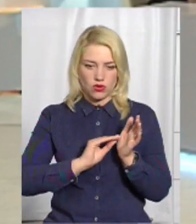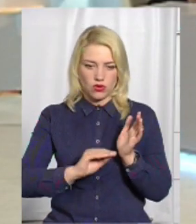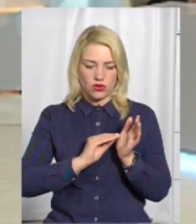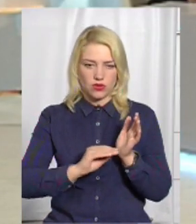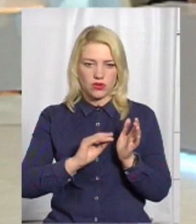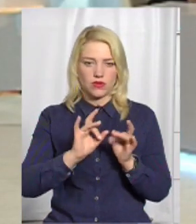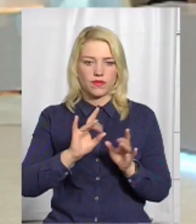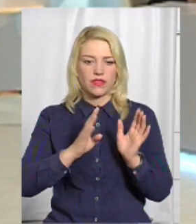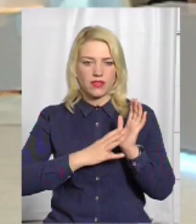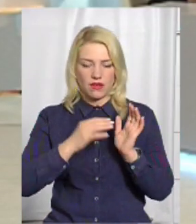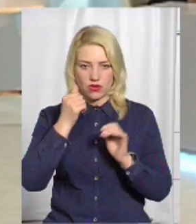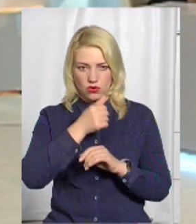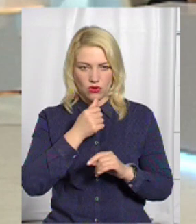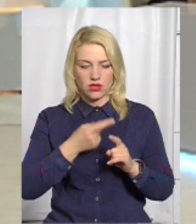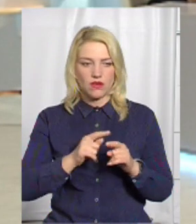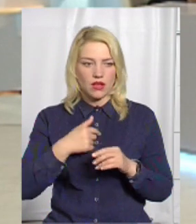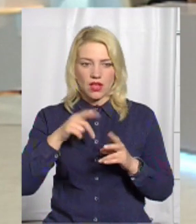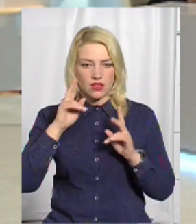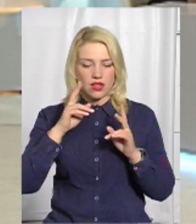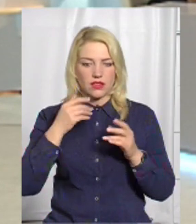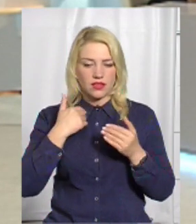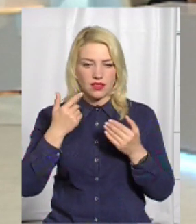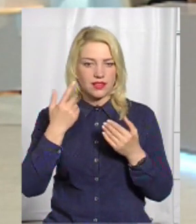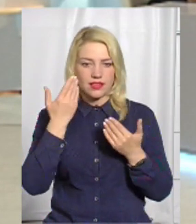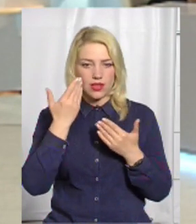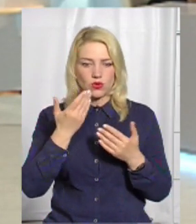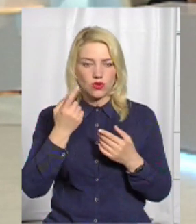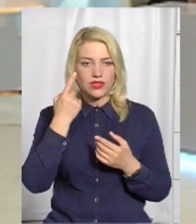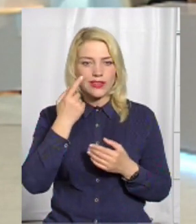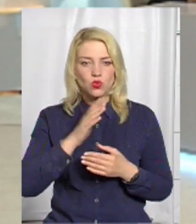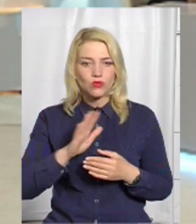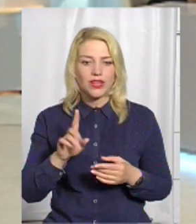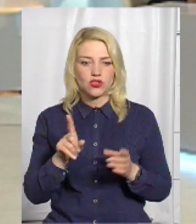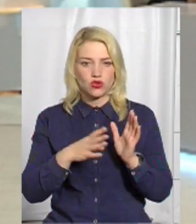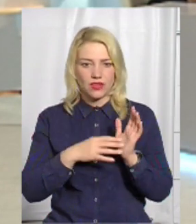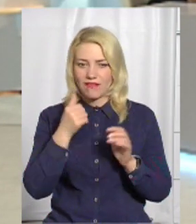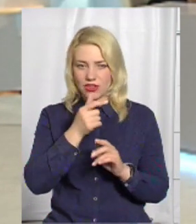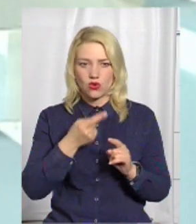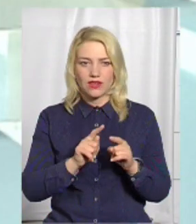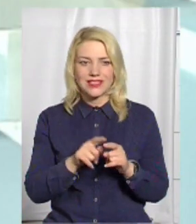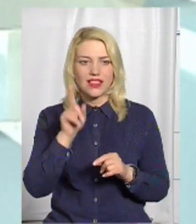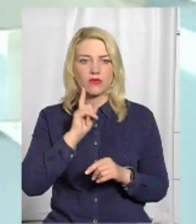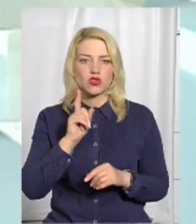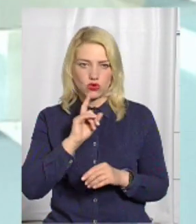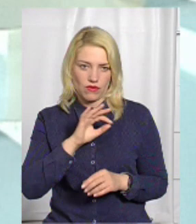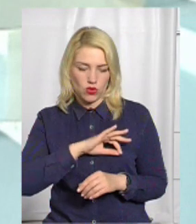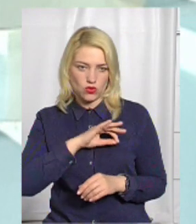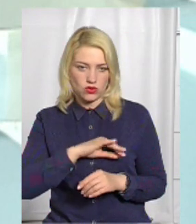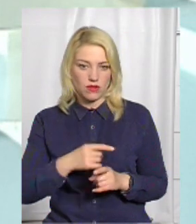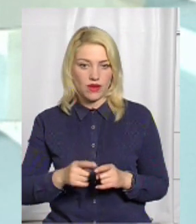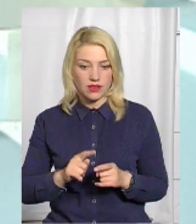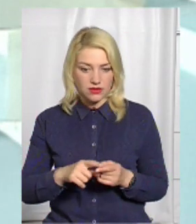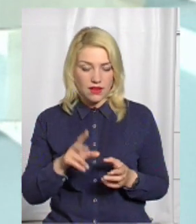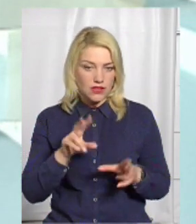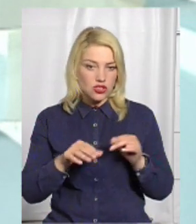тимчасове користування настільки може бути довготермінове, тому що 9 років це не настільки мало. Тому зараз ця